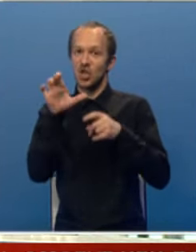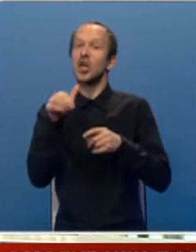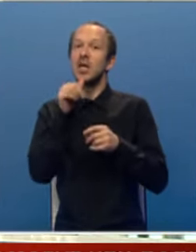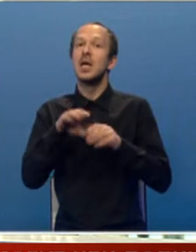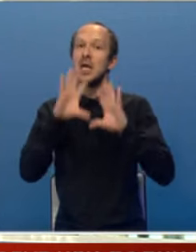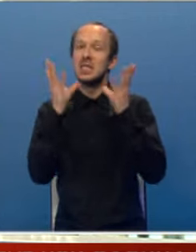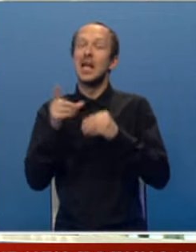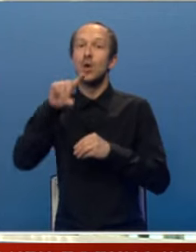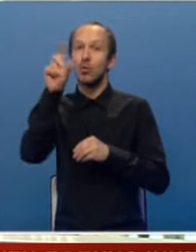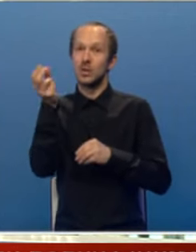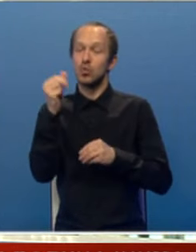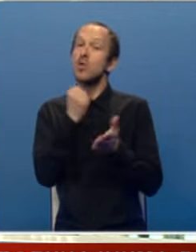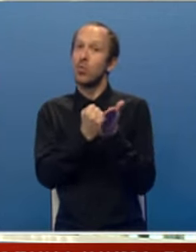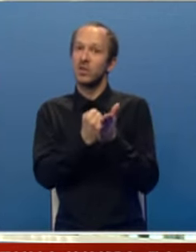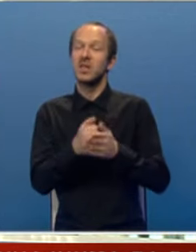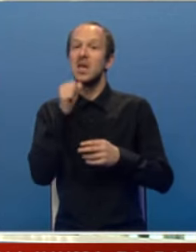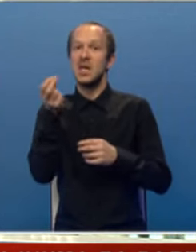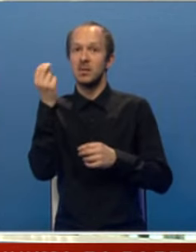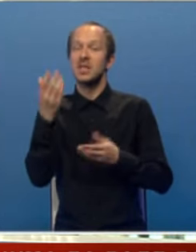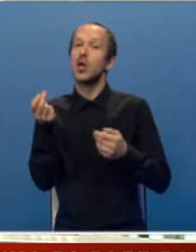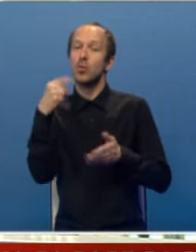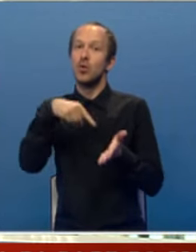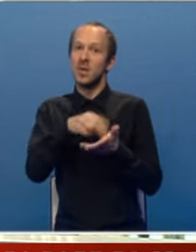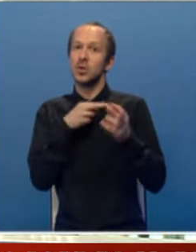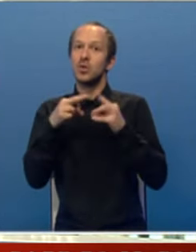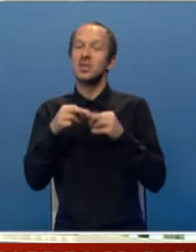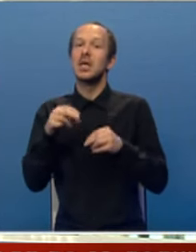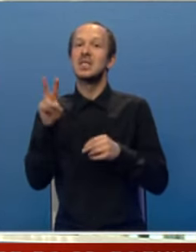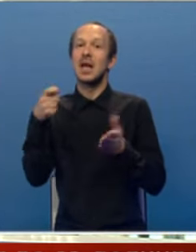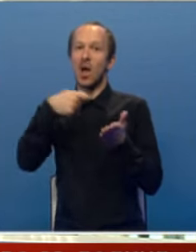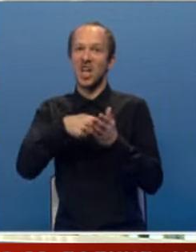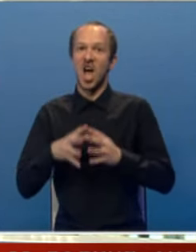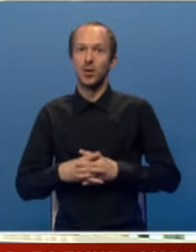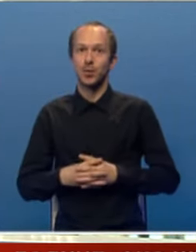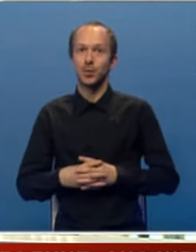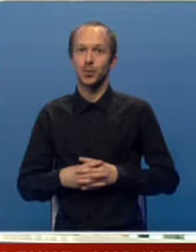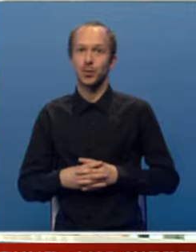i cijelu republiku i potvrda da je Srpska dobro mjesto za strana ulaganja.